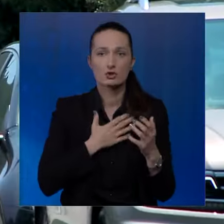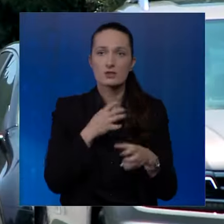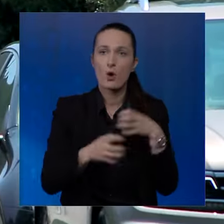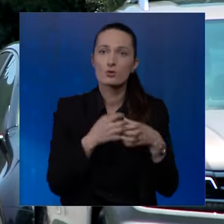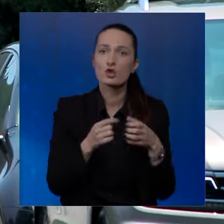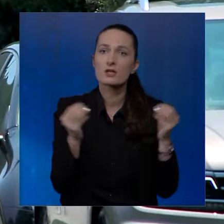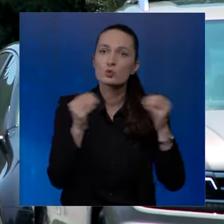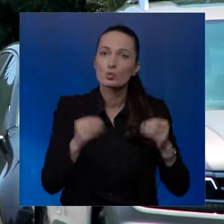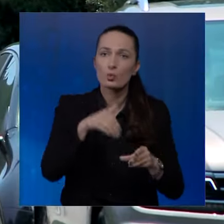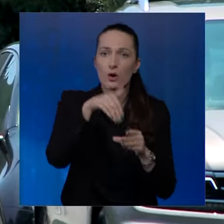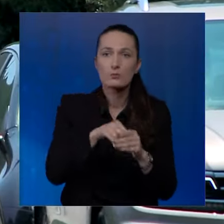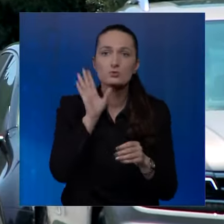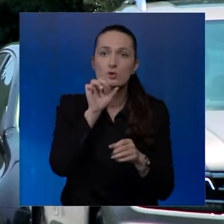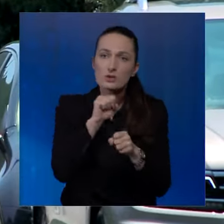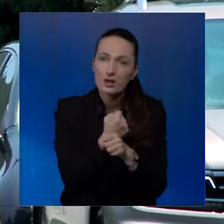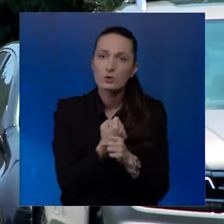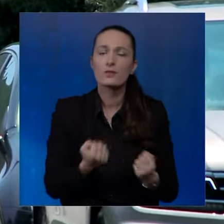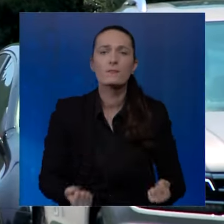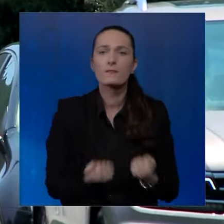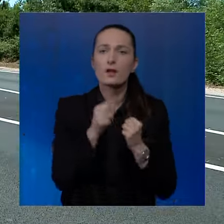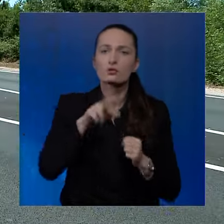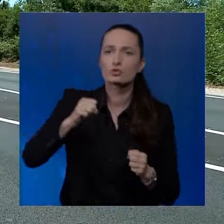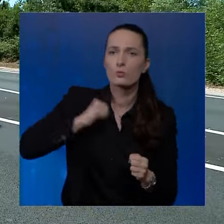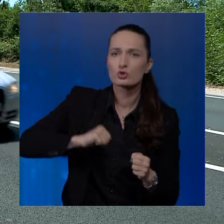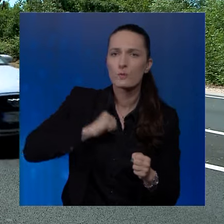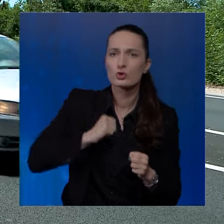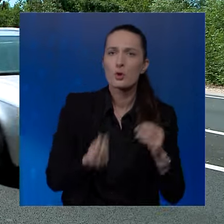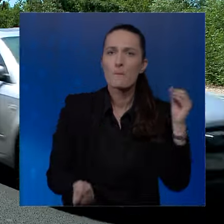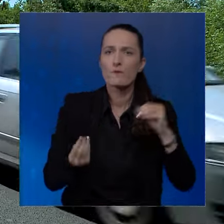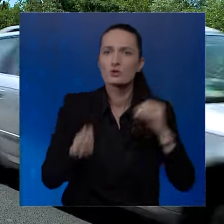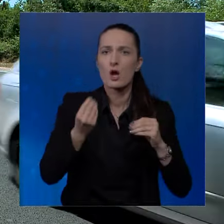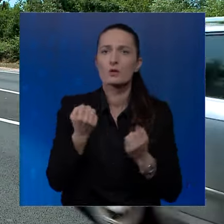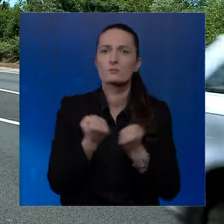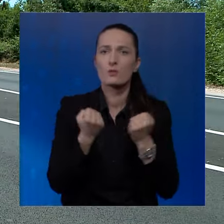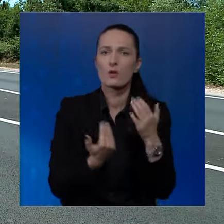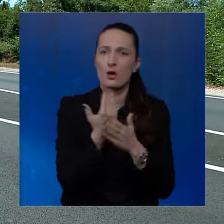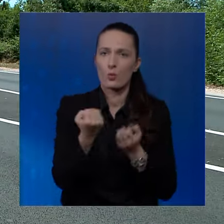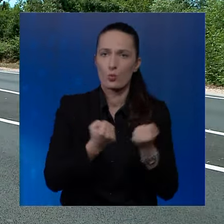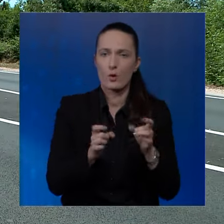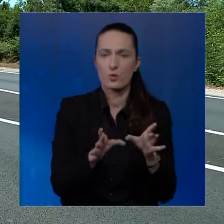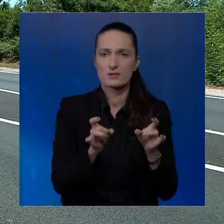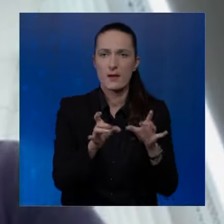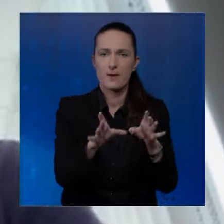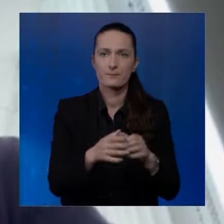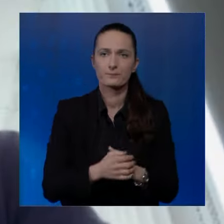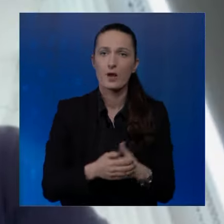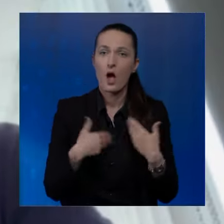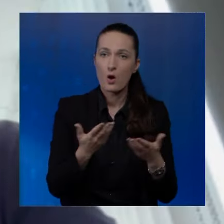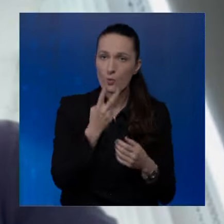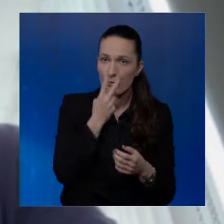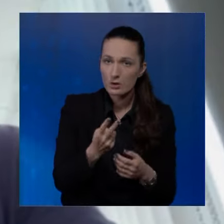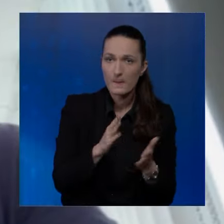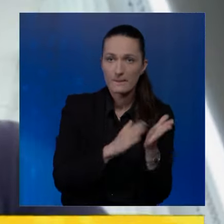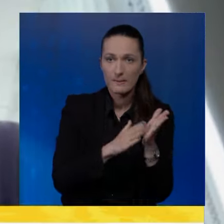a naša saobraćana struktura unutar Bosne i Hercegovine teško može podnijeti povećanje motornih vozila na ulicama. Ako pogledamo